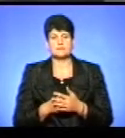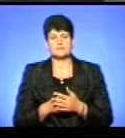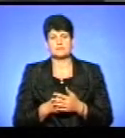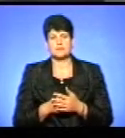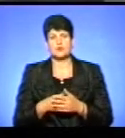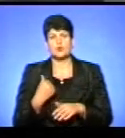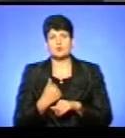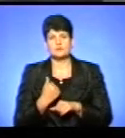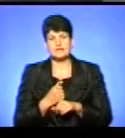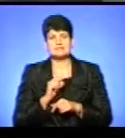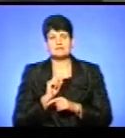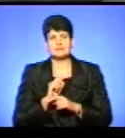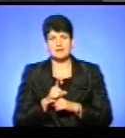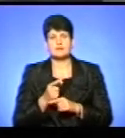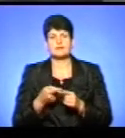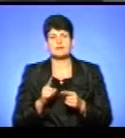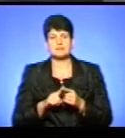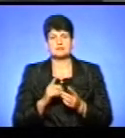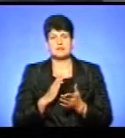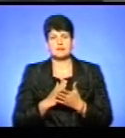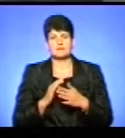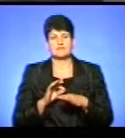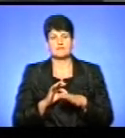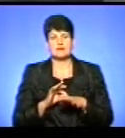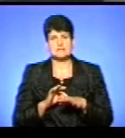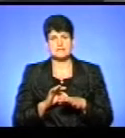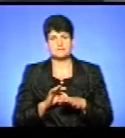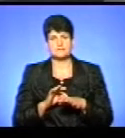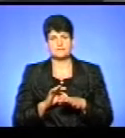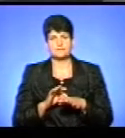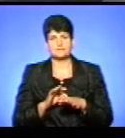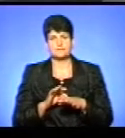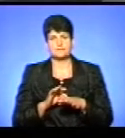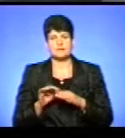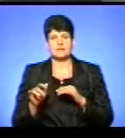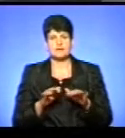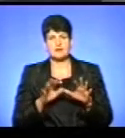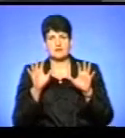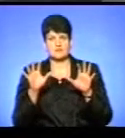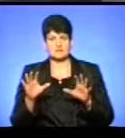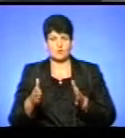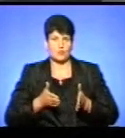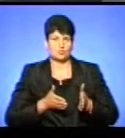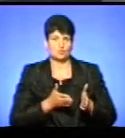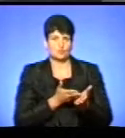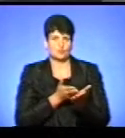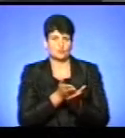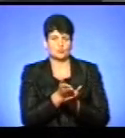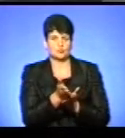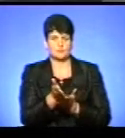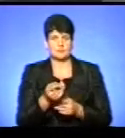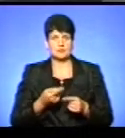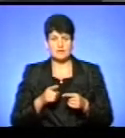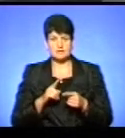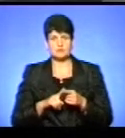основне завдання це є вести діяльність в законне русло, і, ну, тобто, від